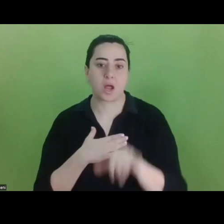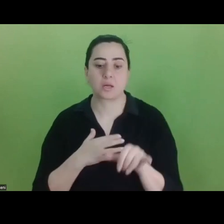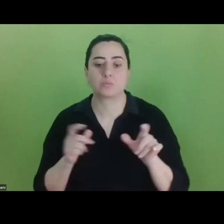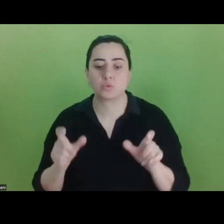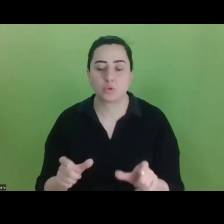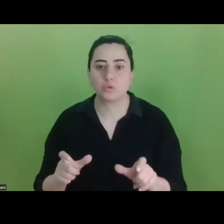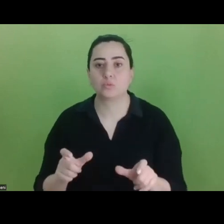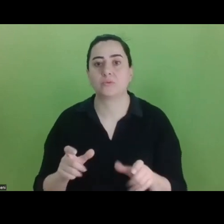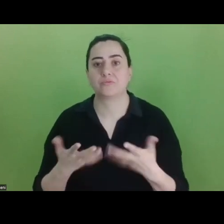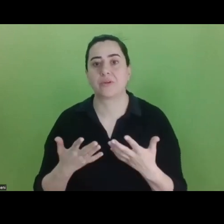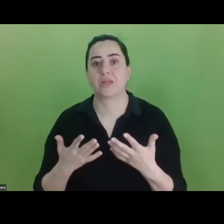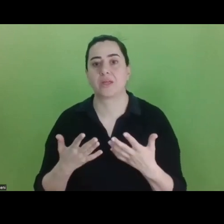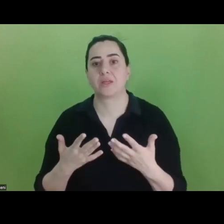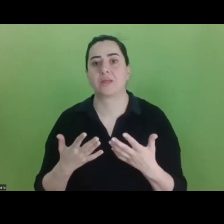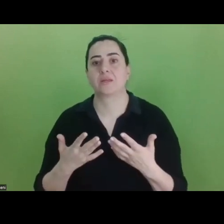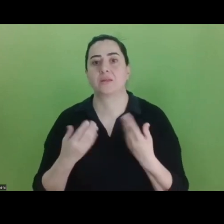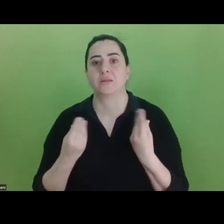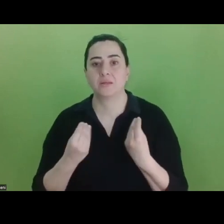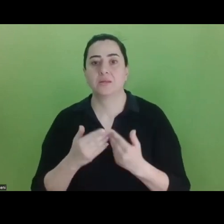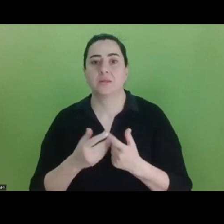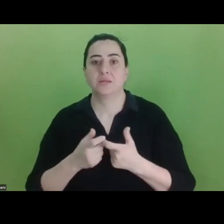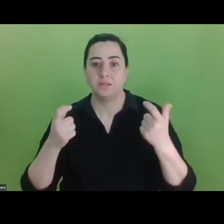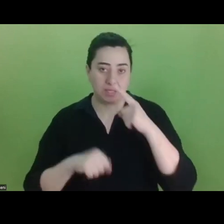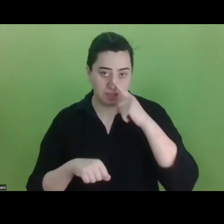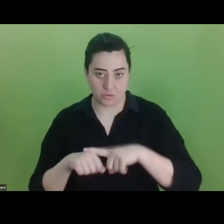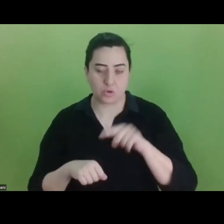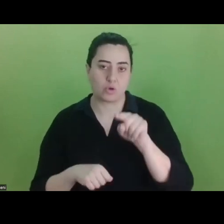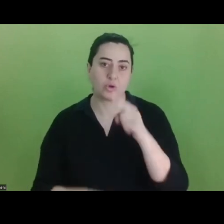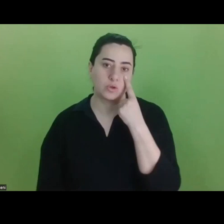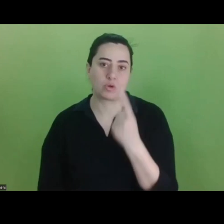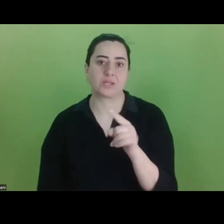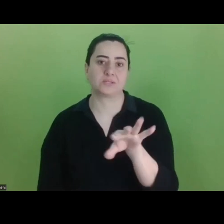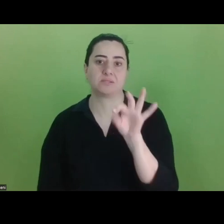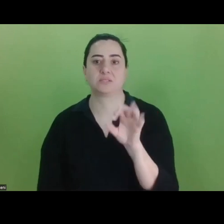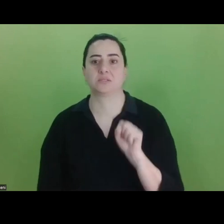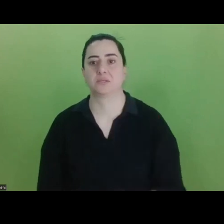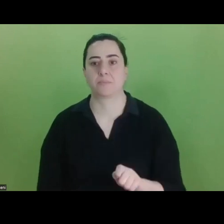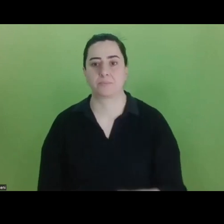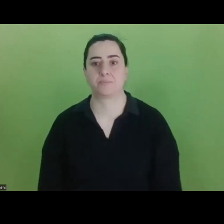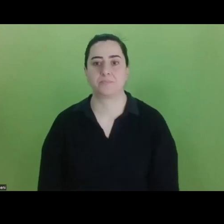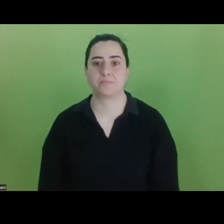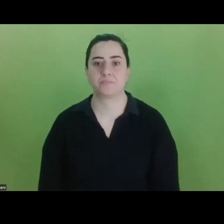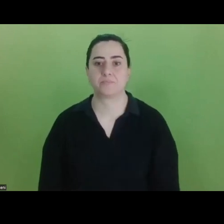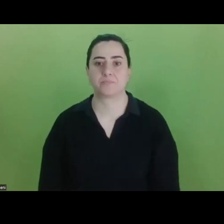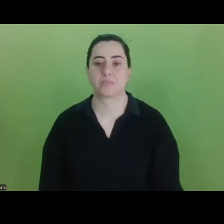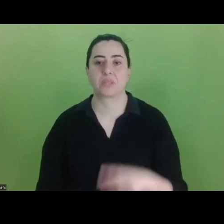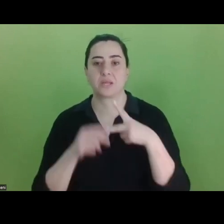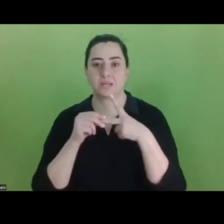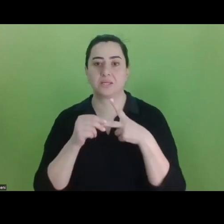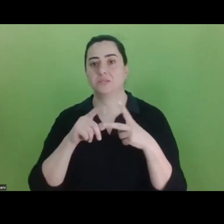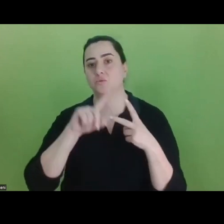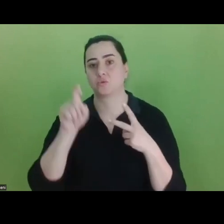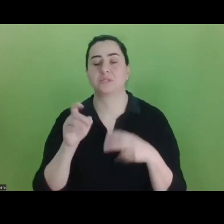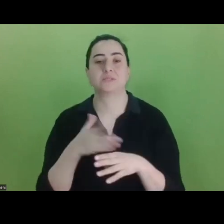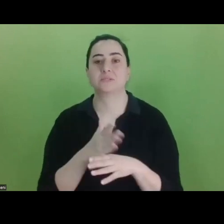gözetilmesine daha iyi katkı verebileceğinizi düşünüyorsunuz. Ona göre seçeneği işaretlemenizi bekliyoruz. İkinci soru da